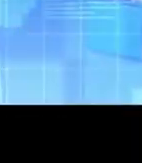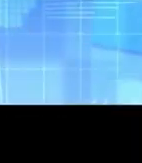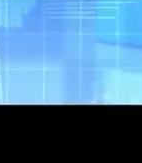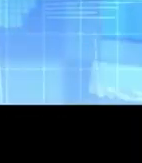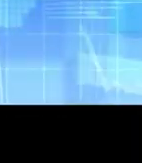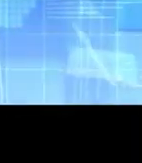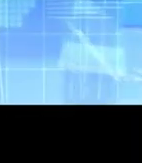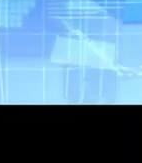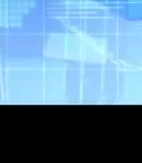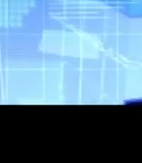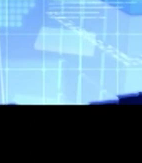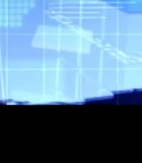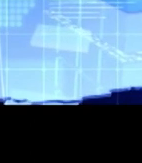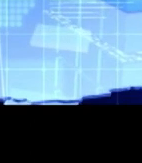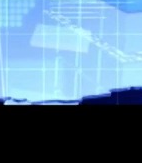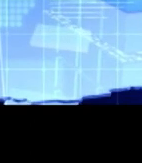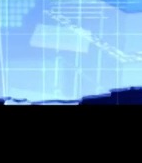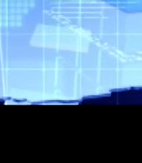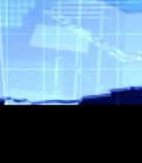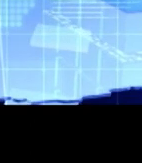Субтитрувальниця Шор